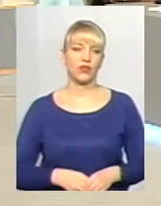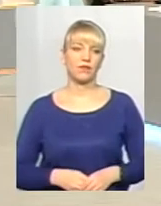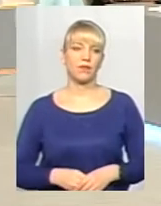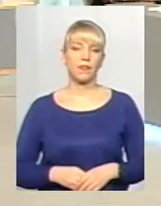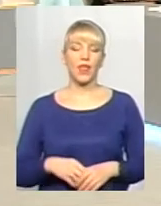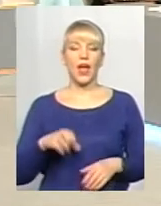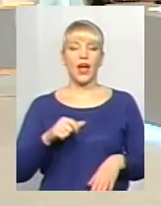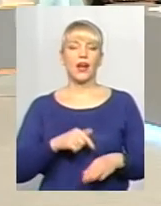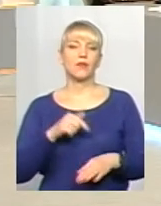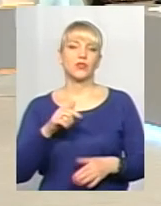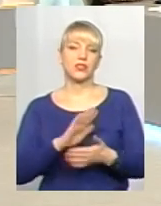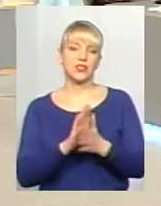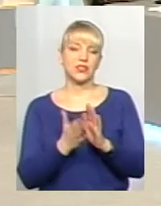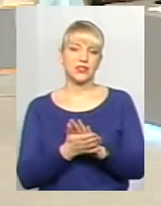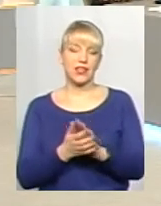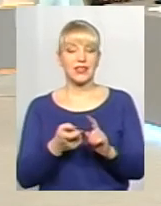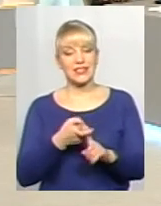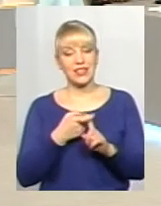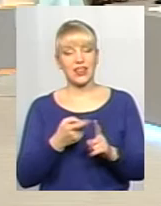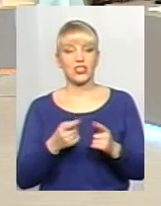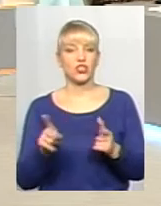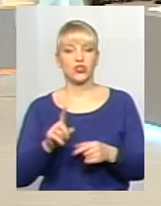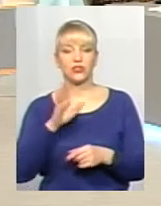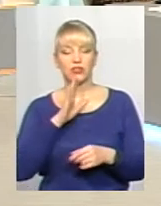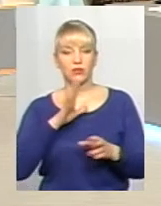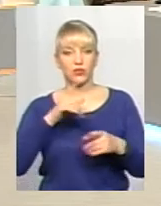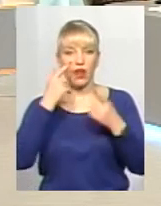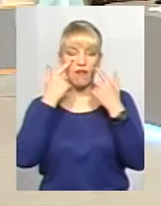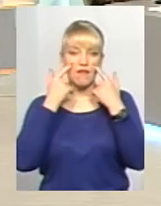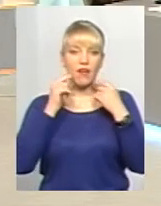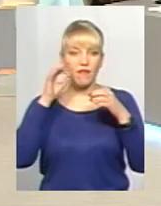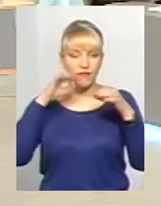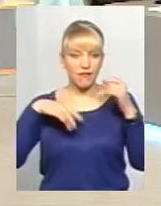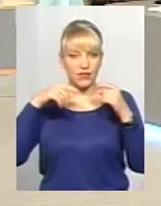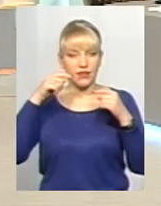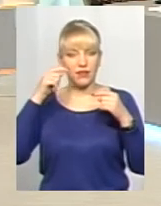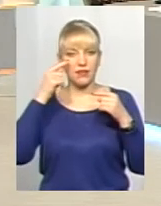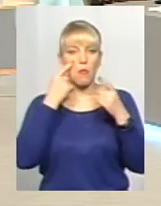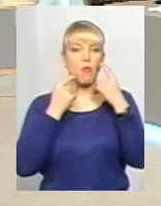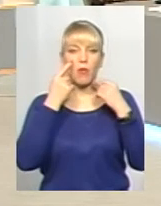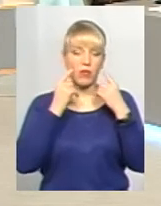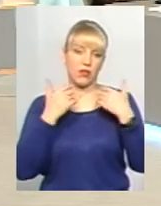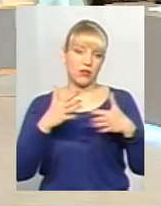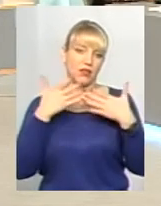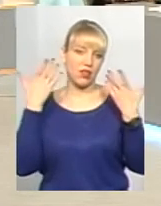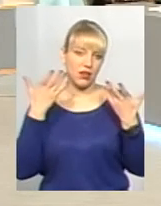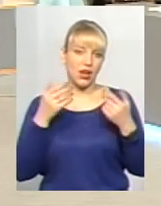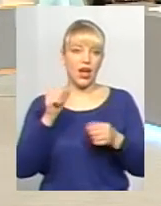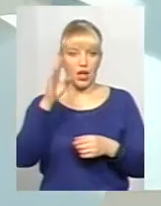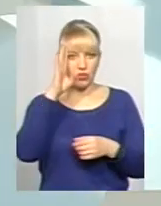емоційний стан залежить от те, що жінка може там виплакати якусь свою емоцію, а чоловік, він тримає все у собі?